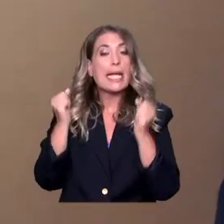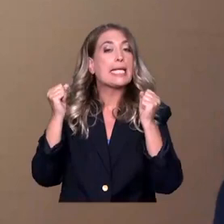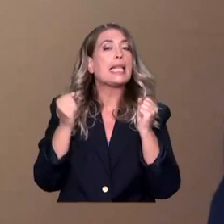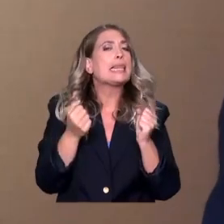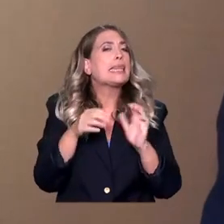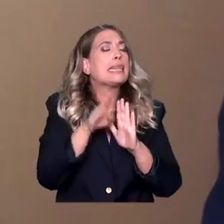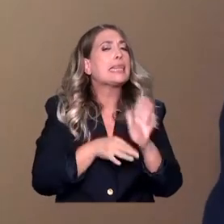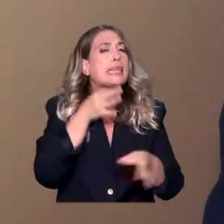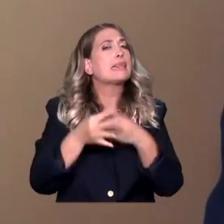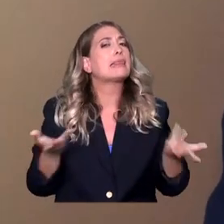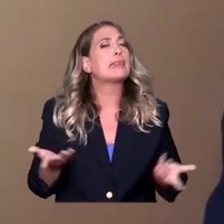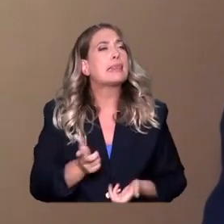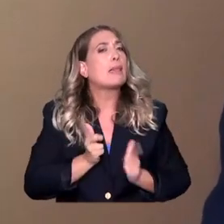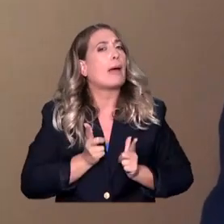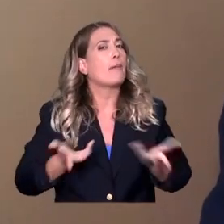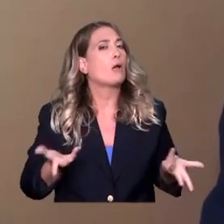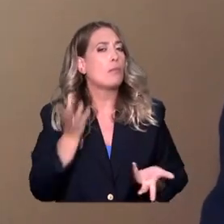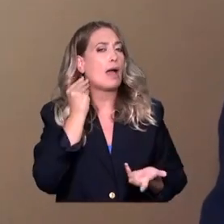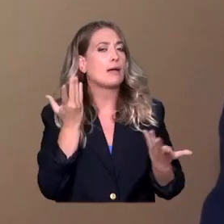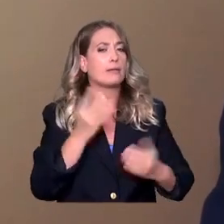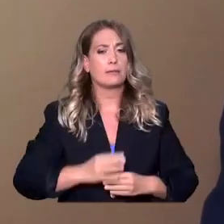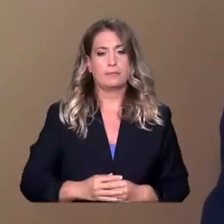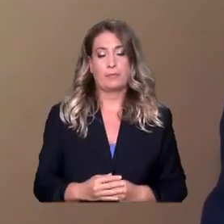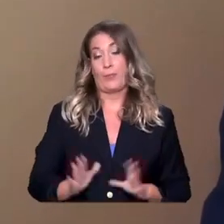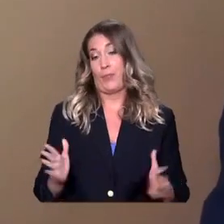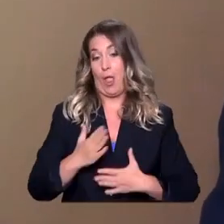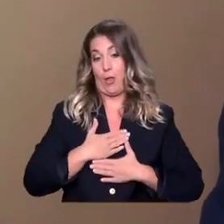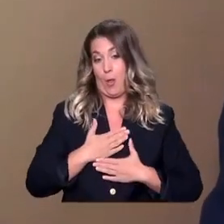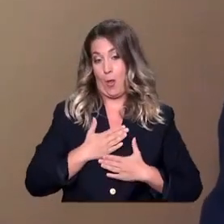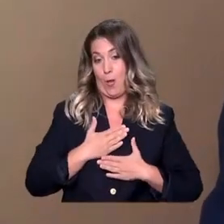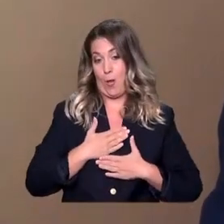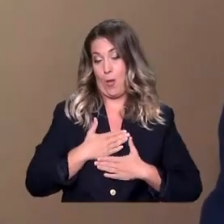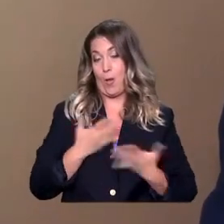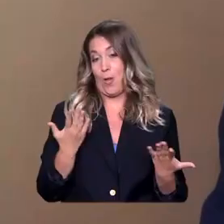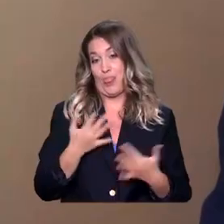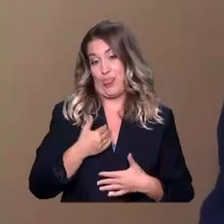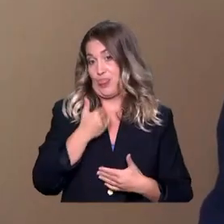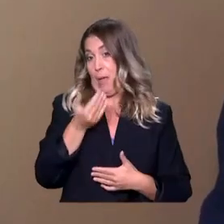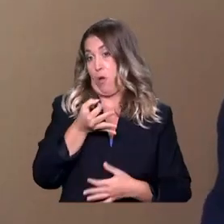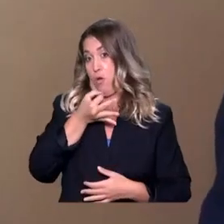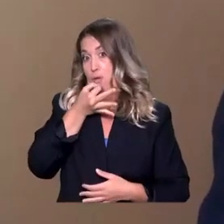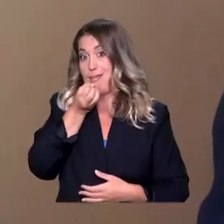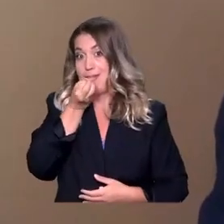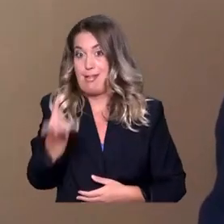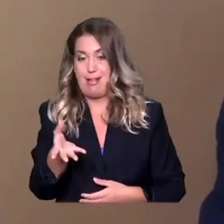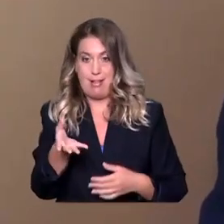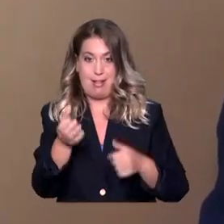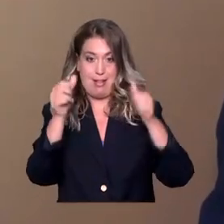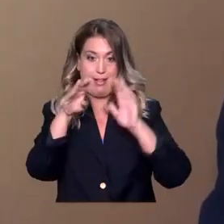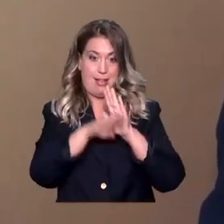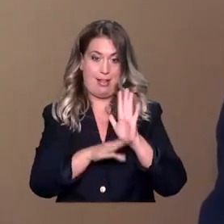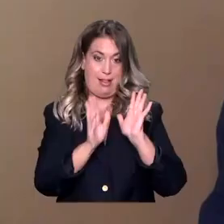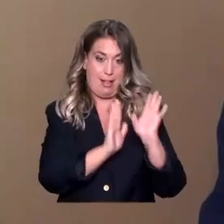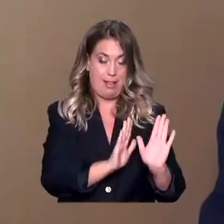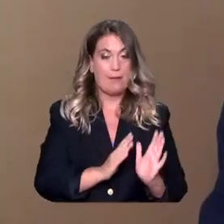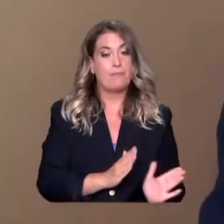ακούσουμε το Σαββατοκύριακο. Κοιτάξτε, εγώ δεν μπορώ να προαναγγείλω το τι θα πει ο κύριος Πρωθυπουργός γιατί δεν είναι αυτή η δουλειά μου. Καθά μας